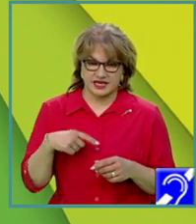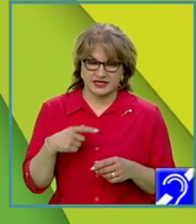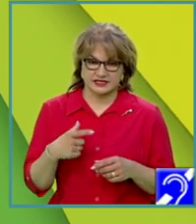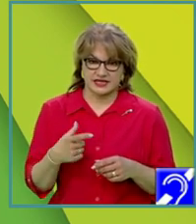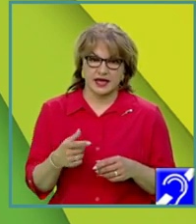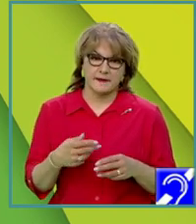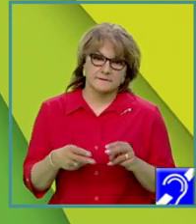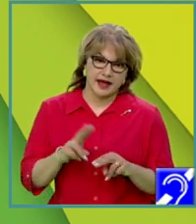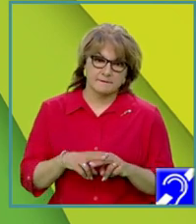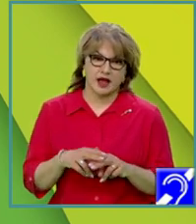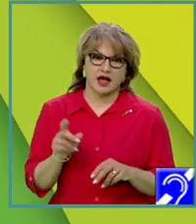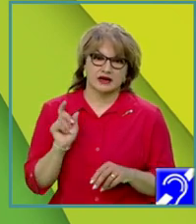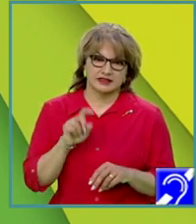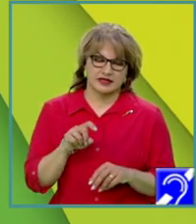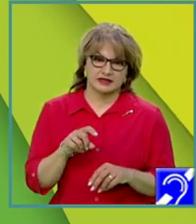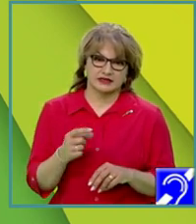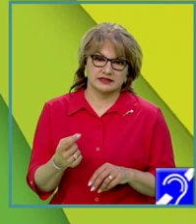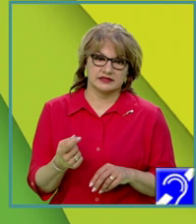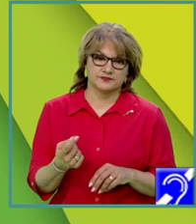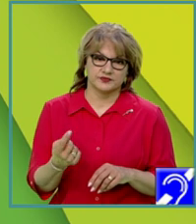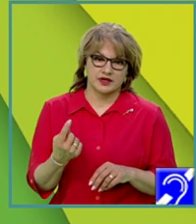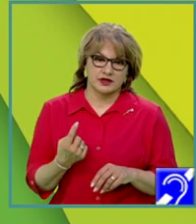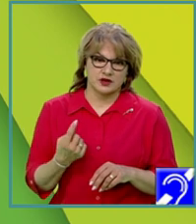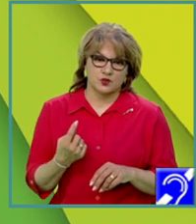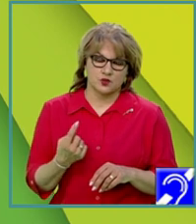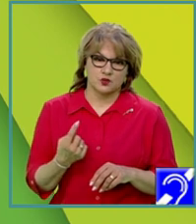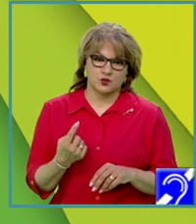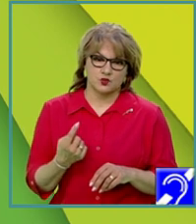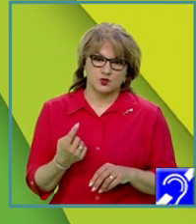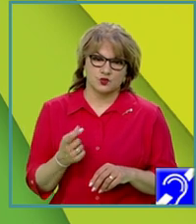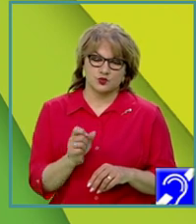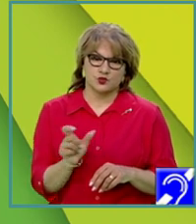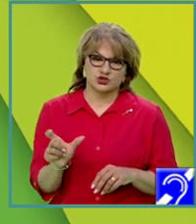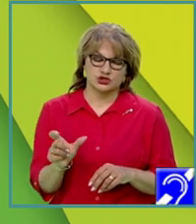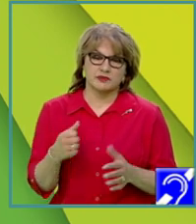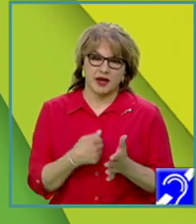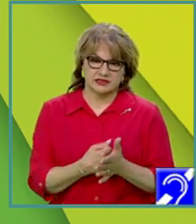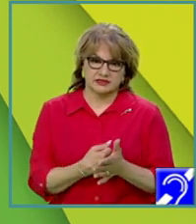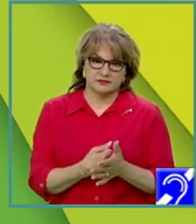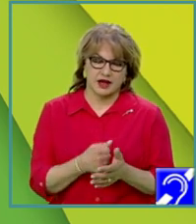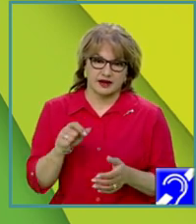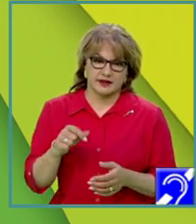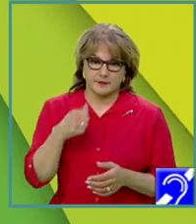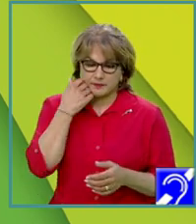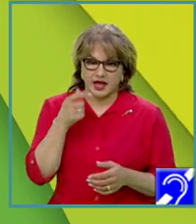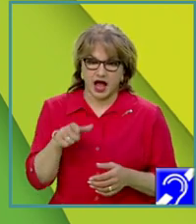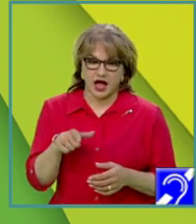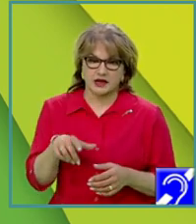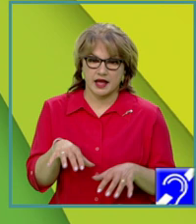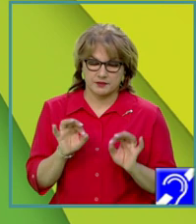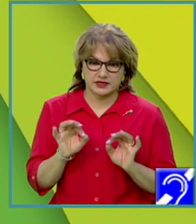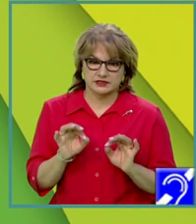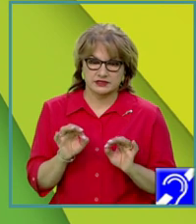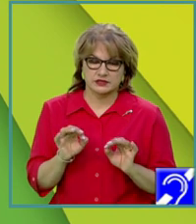mai mare decât al lungimii maximale pe care am găsit-o până la